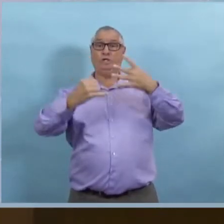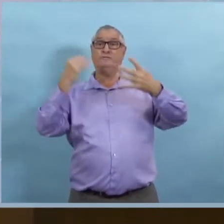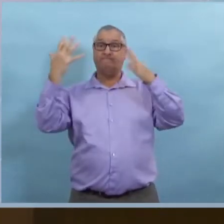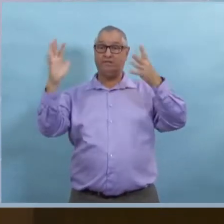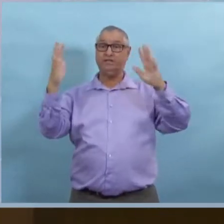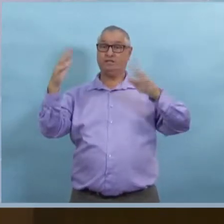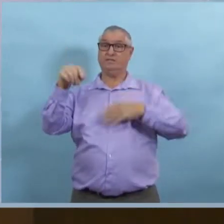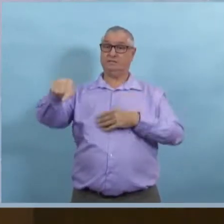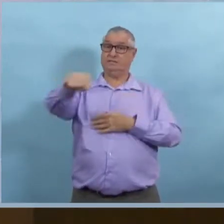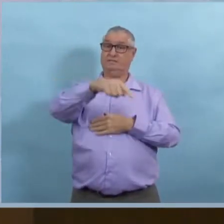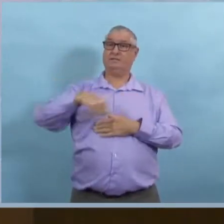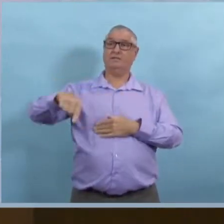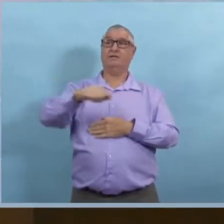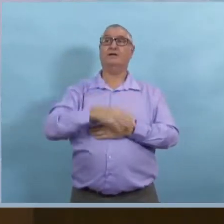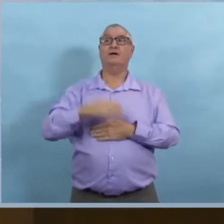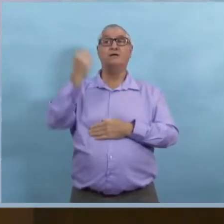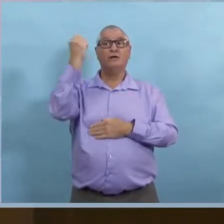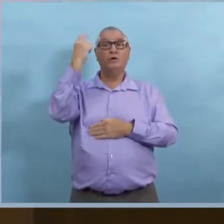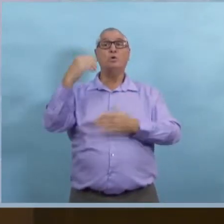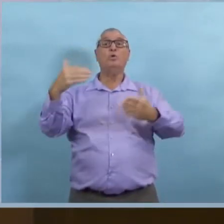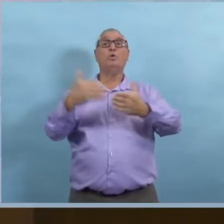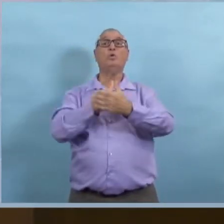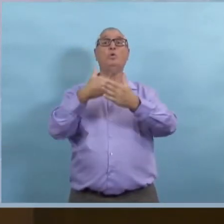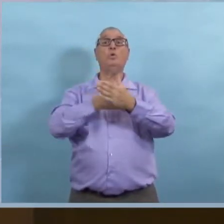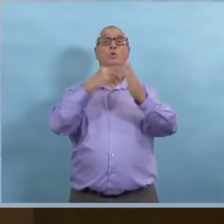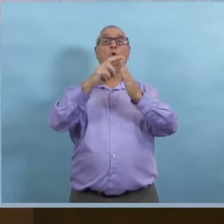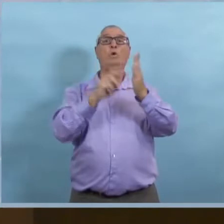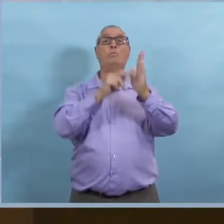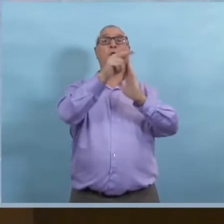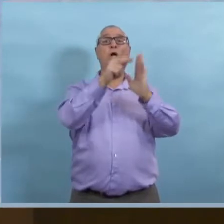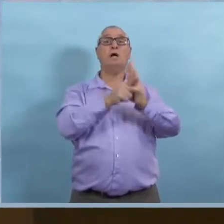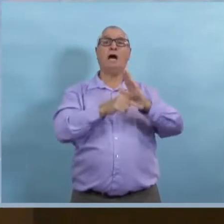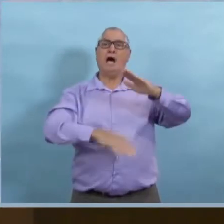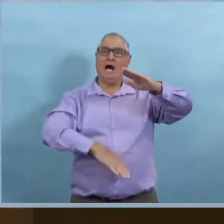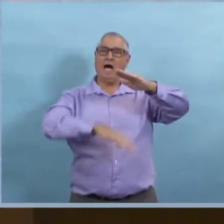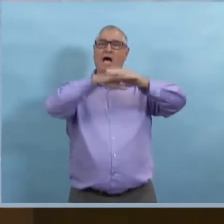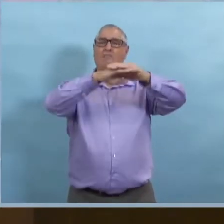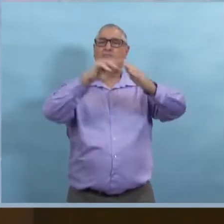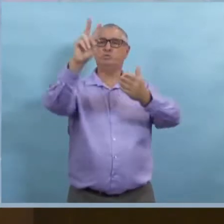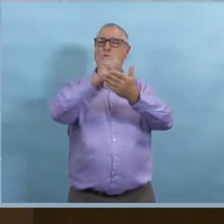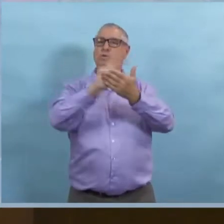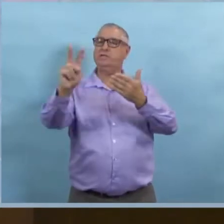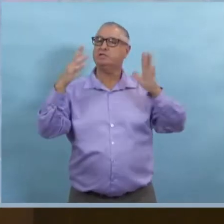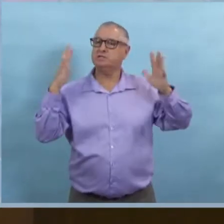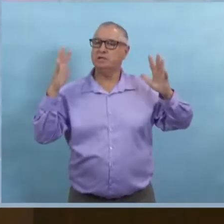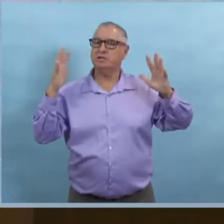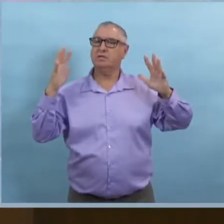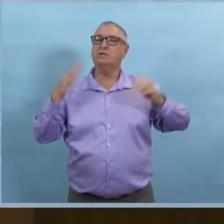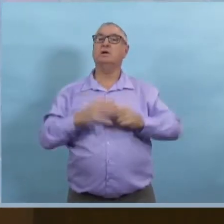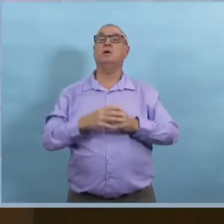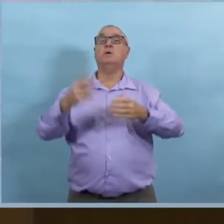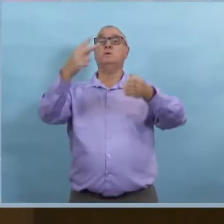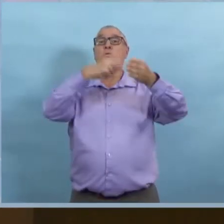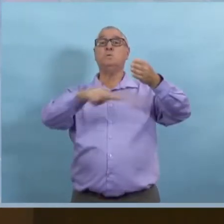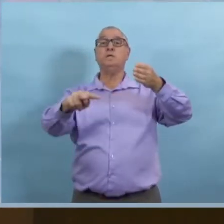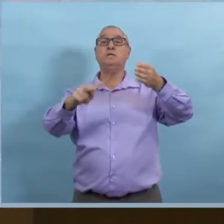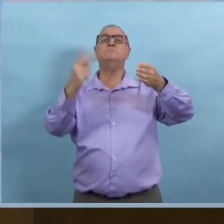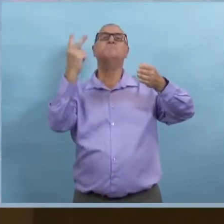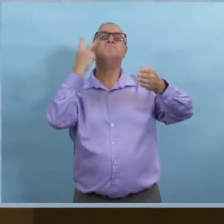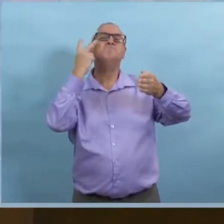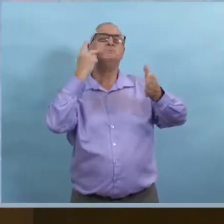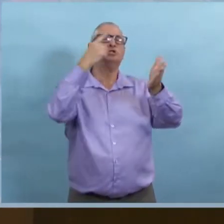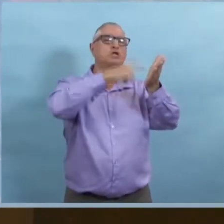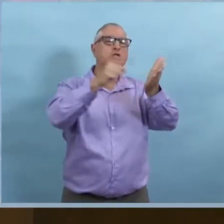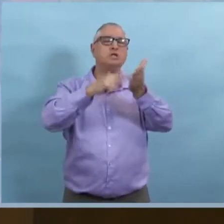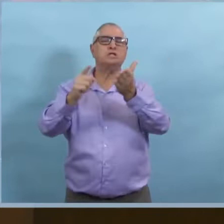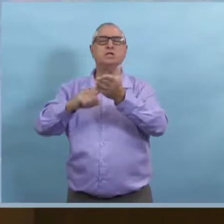Alors, donc toutes les régions qui sont touchées par le niveau orange qui a été mis en place le 28 septembre. Donc ça, ça sera pour une période de deux